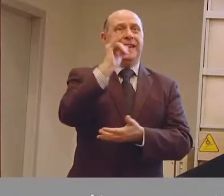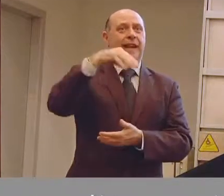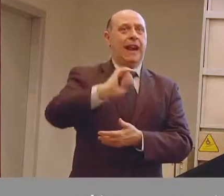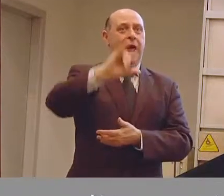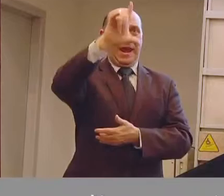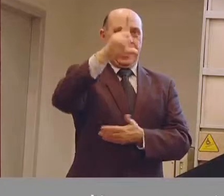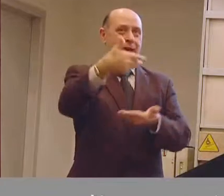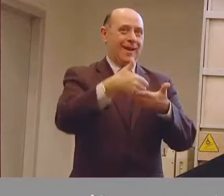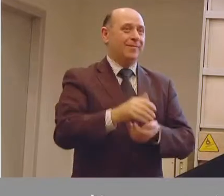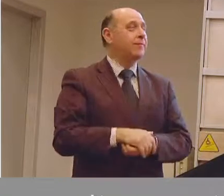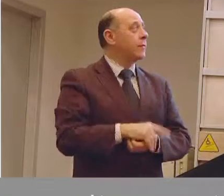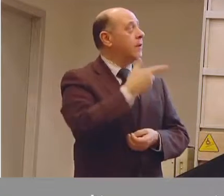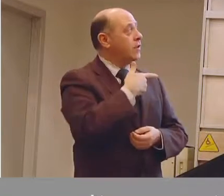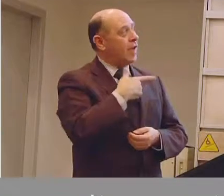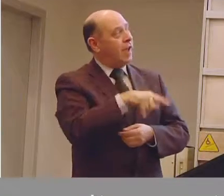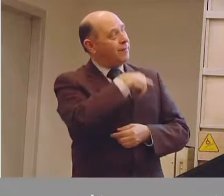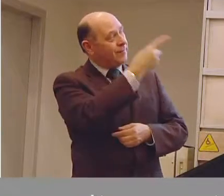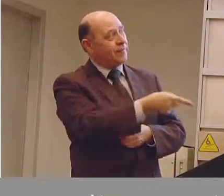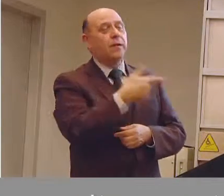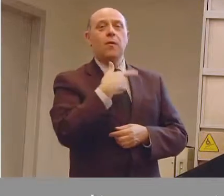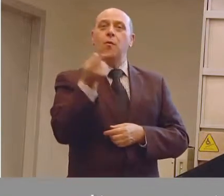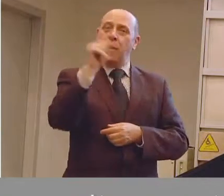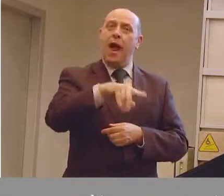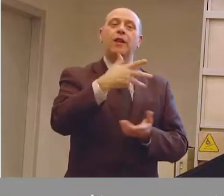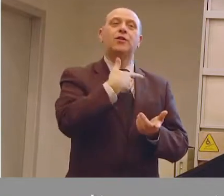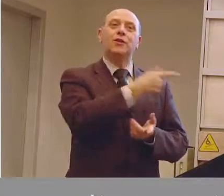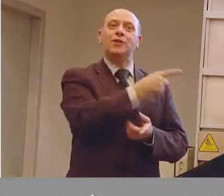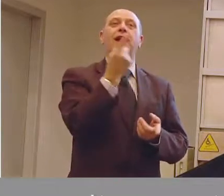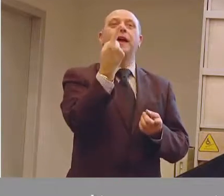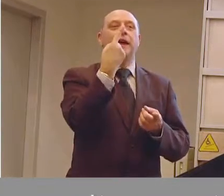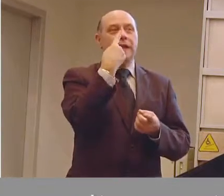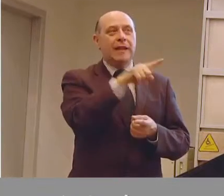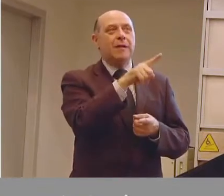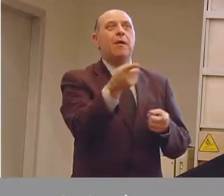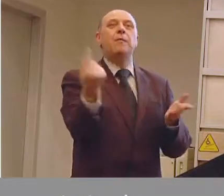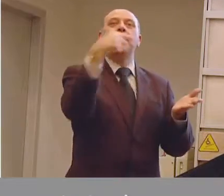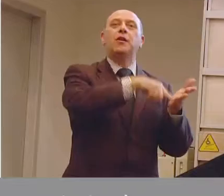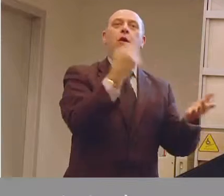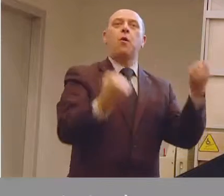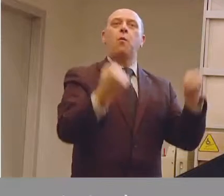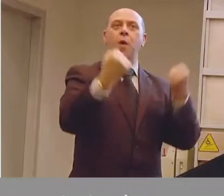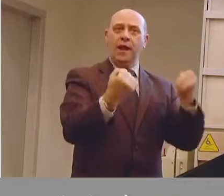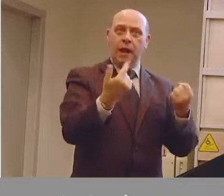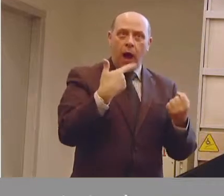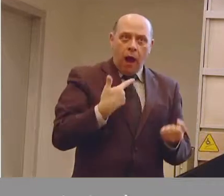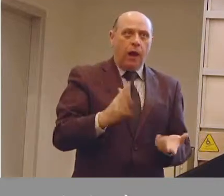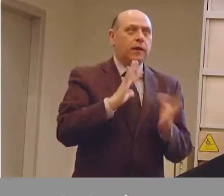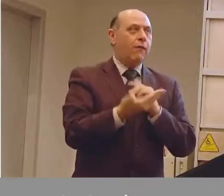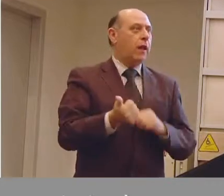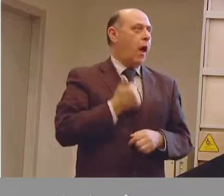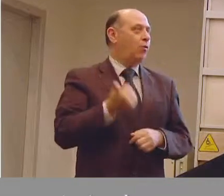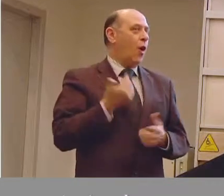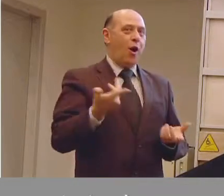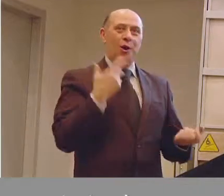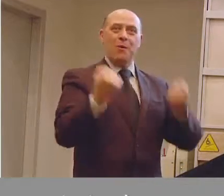A sinistra vedete un altro aspetto a cui io tengo poi particolarmente che è quello del ritorno alla guida, il ritorno dell'autonomia guidando un veicolo